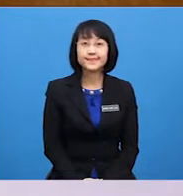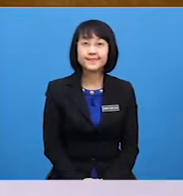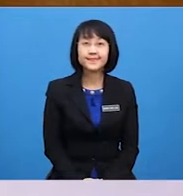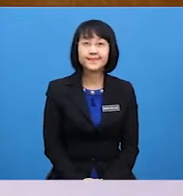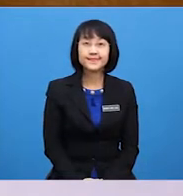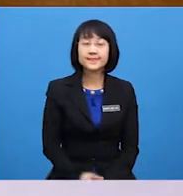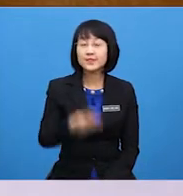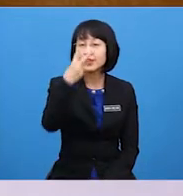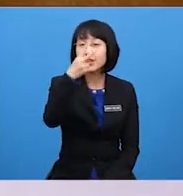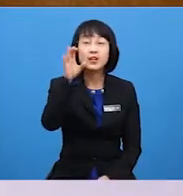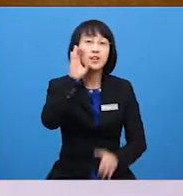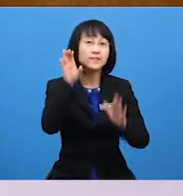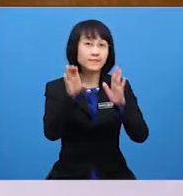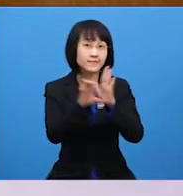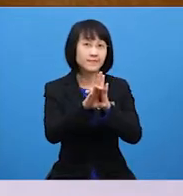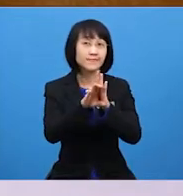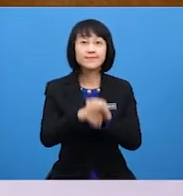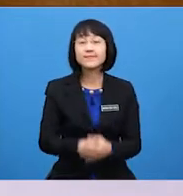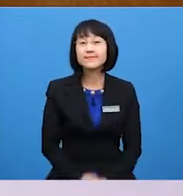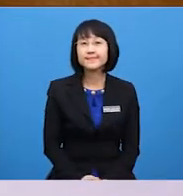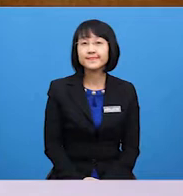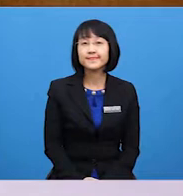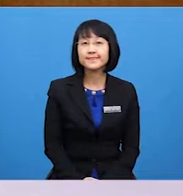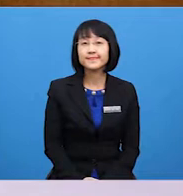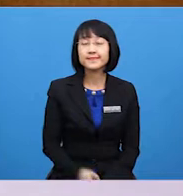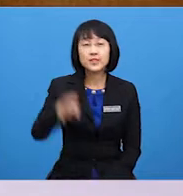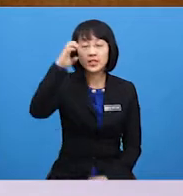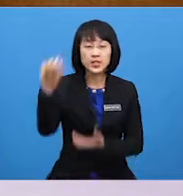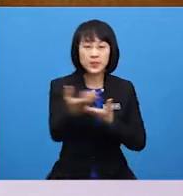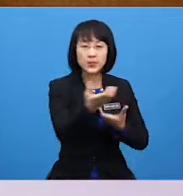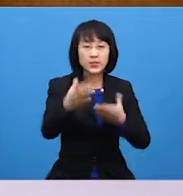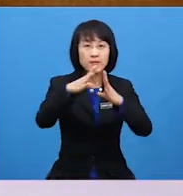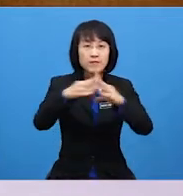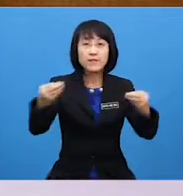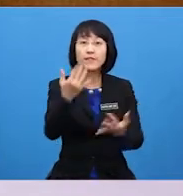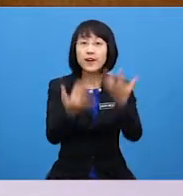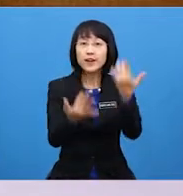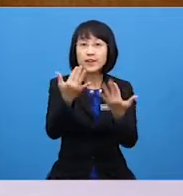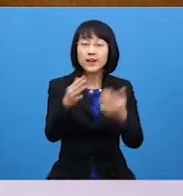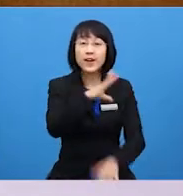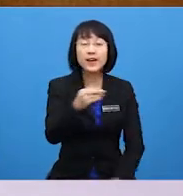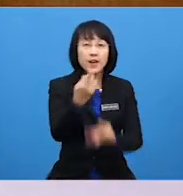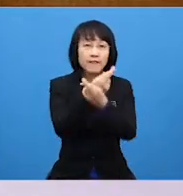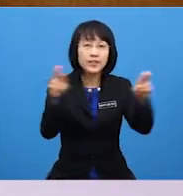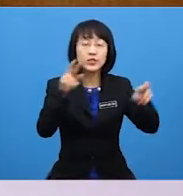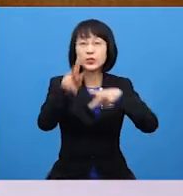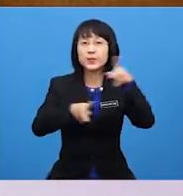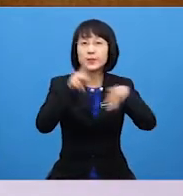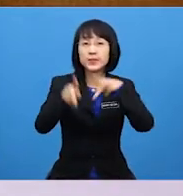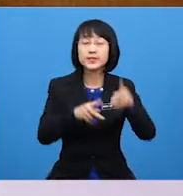Look at the picture He puts up fires And rescues people